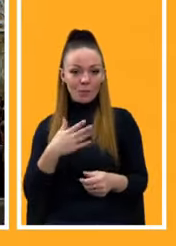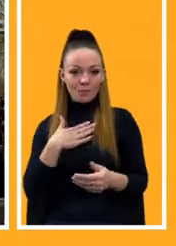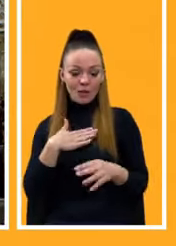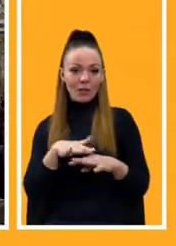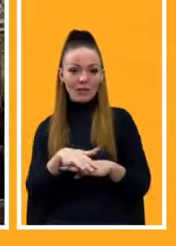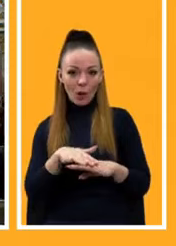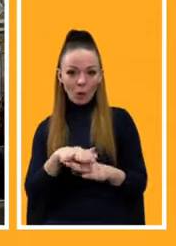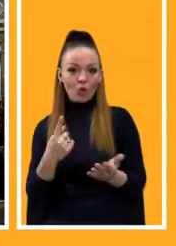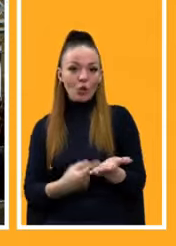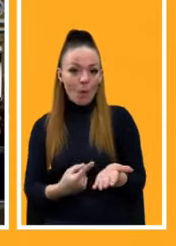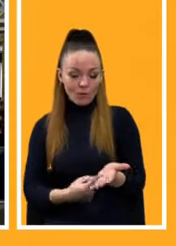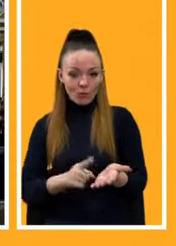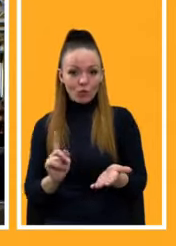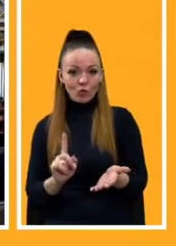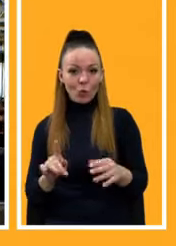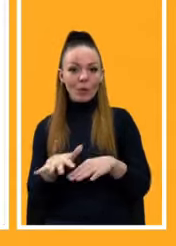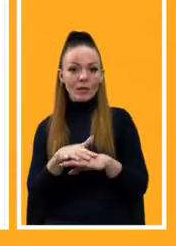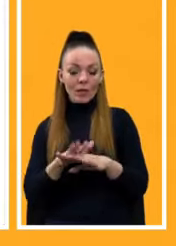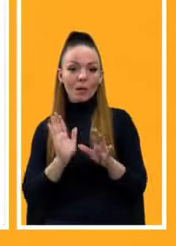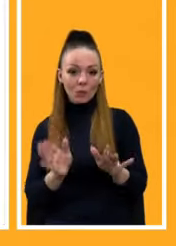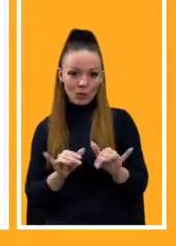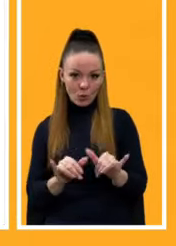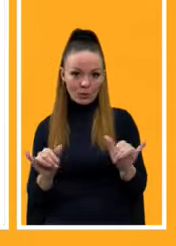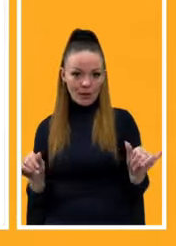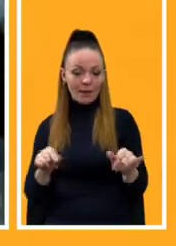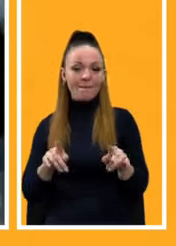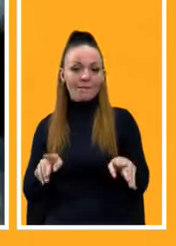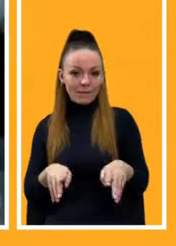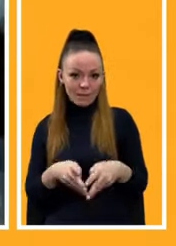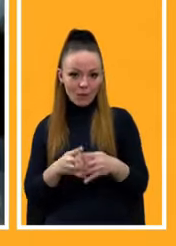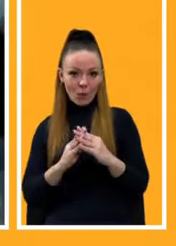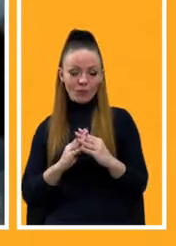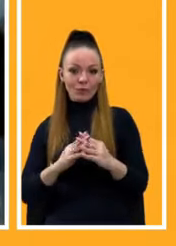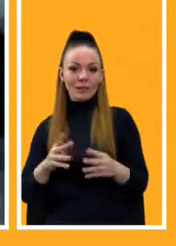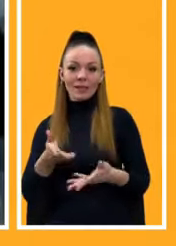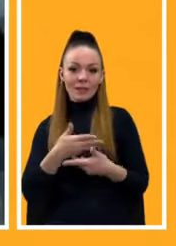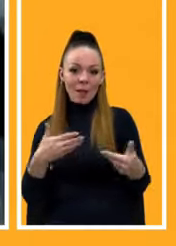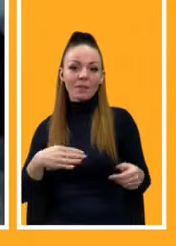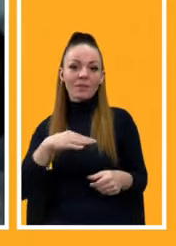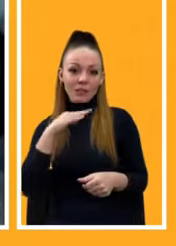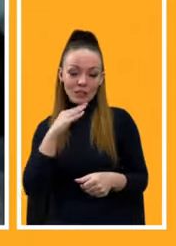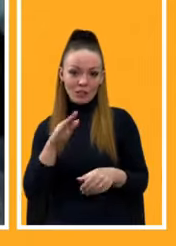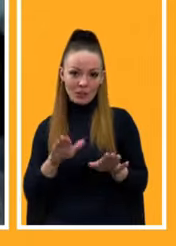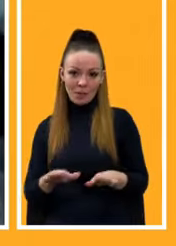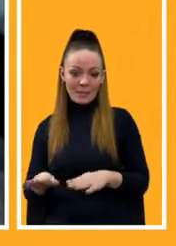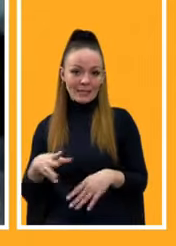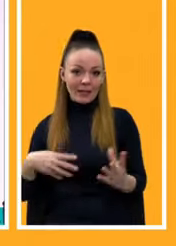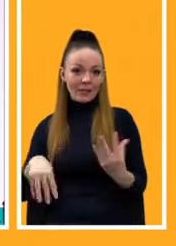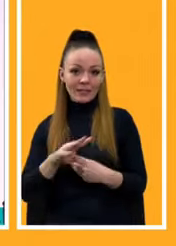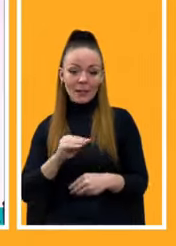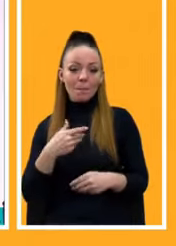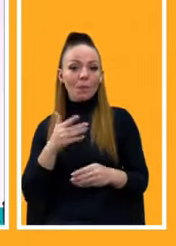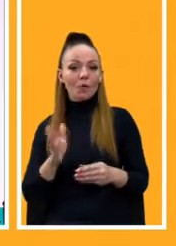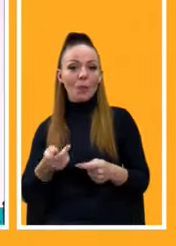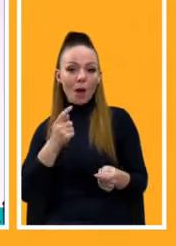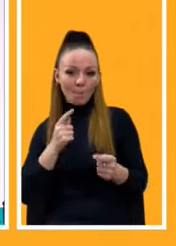доводять, що ринок буде зростати, він відновлюється. Нам всім точно вистачить місця, ми не будемо обережні,